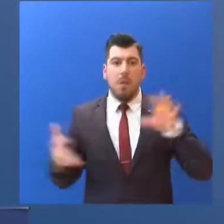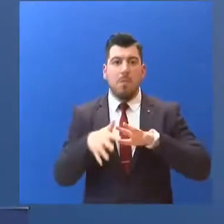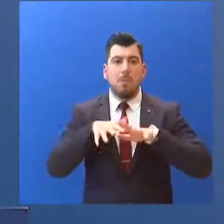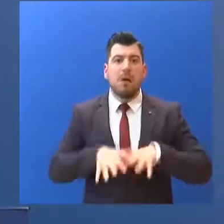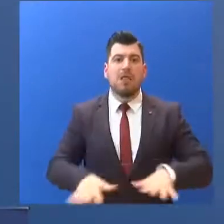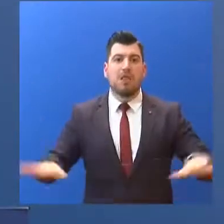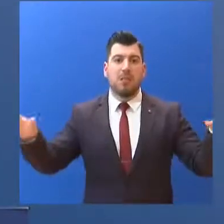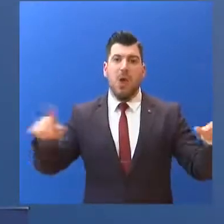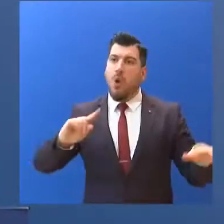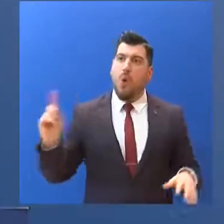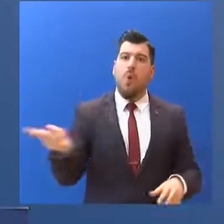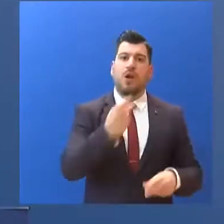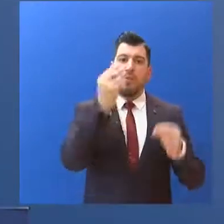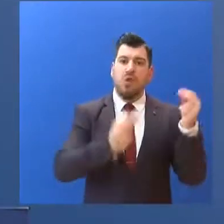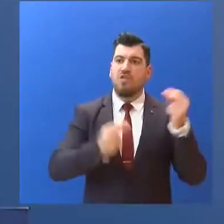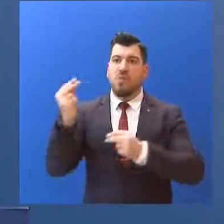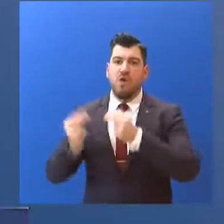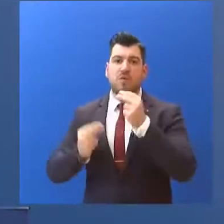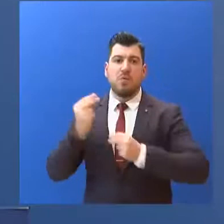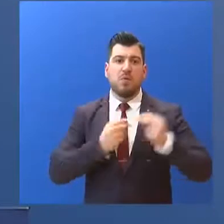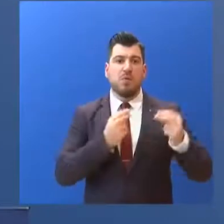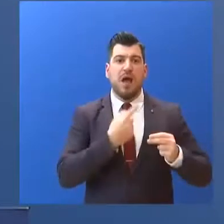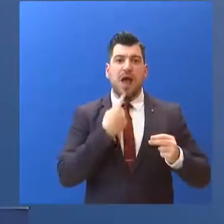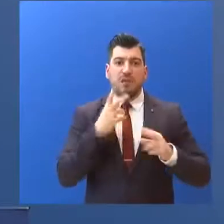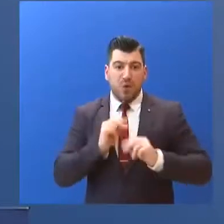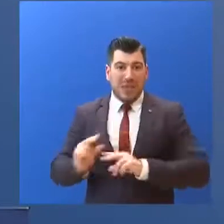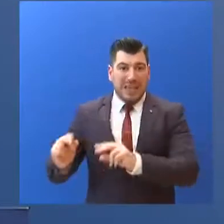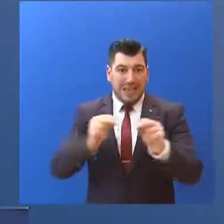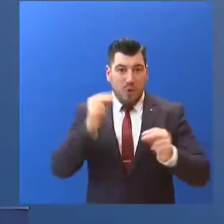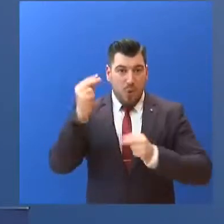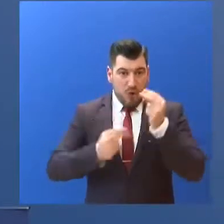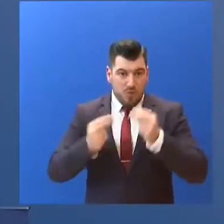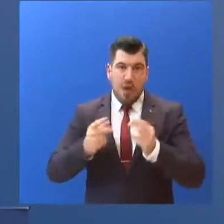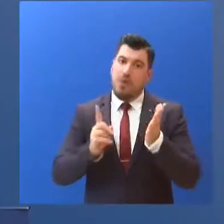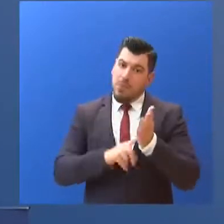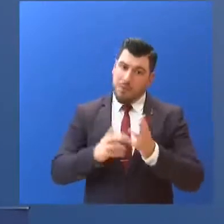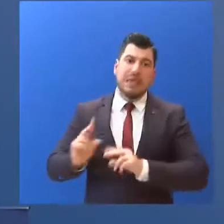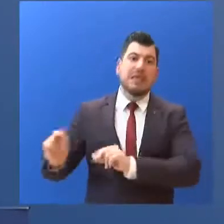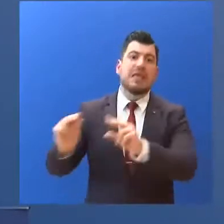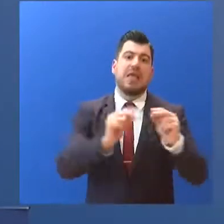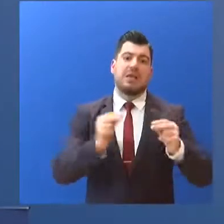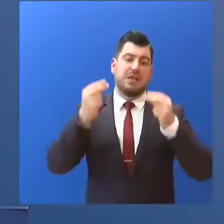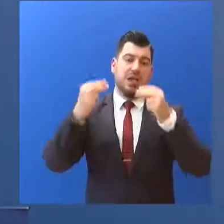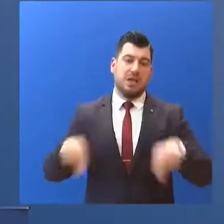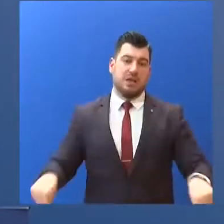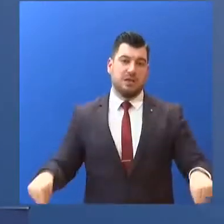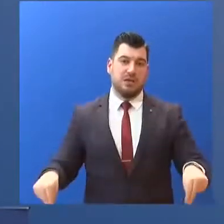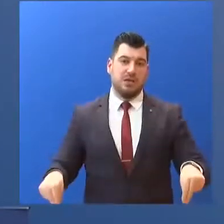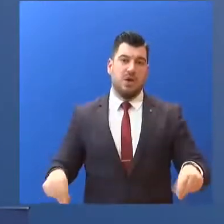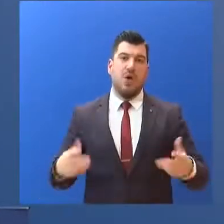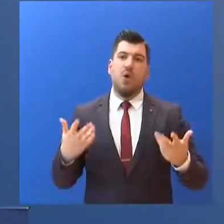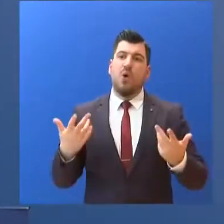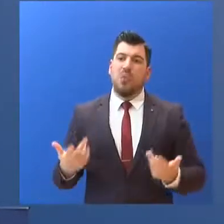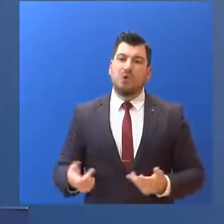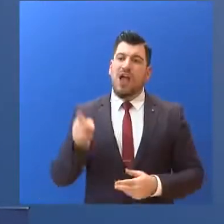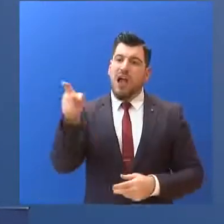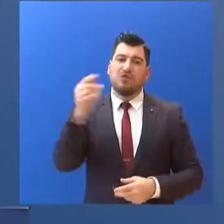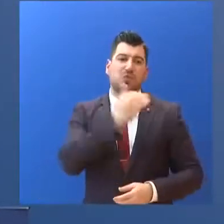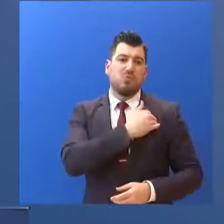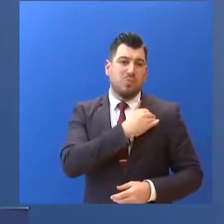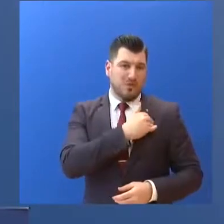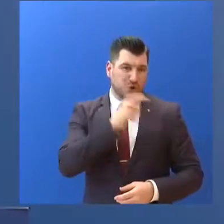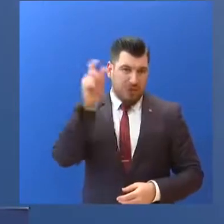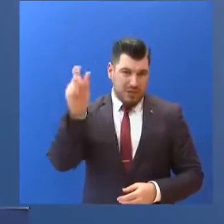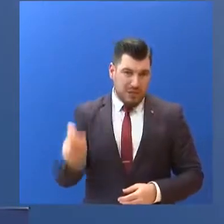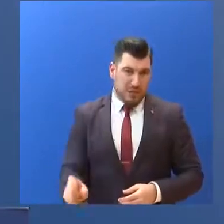συνολικά... και στα κοινά προβλήματα απαιτούνται κοινές λύσεις. Επομένως δεν εξετάζεται τίποτα από αυτά τα οποία ερώτησε ο καλούς συνάδελφος. Αυτό